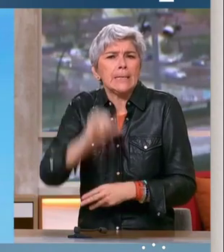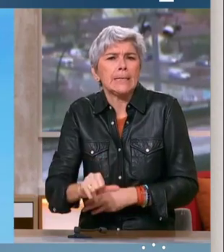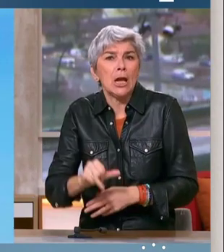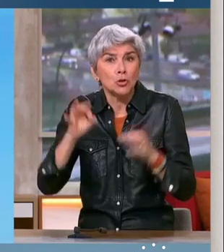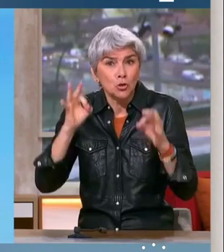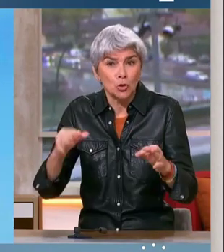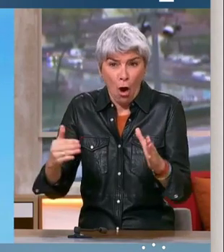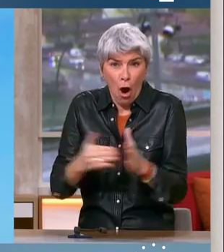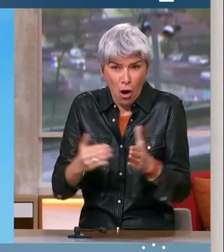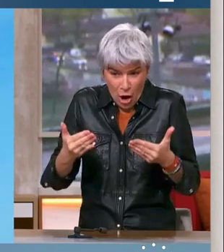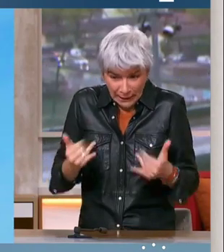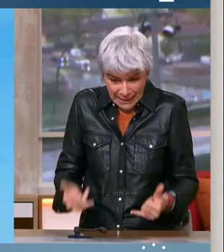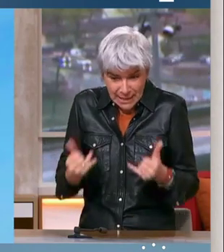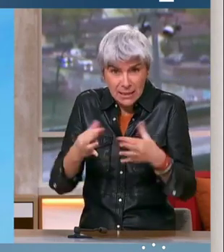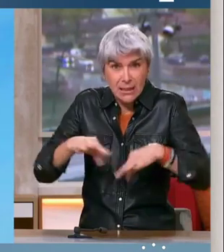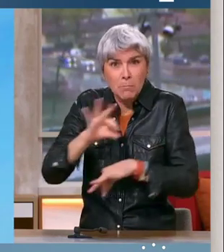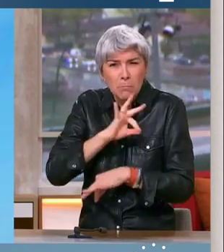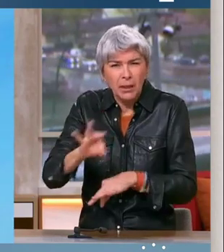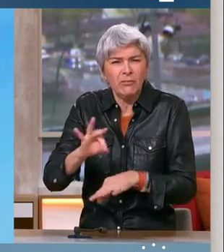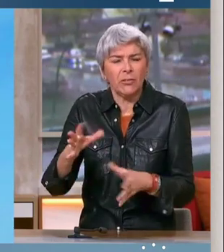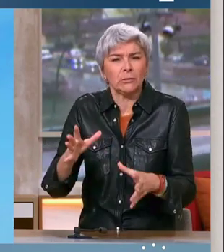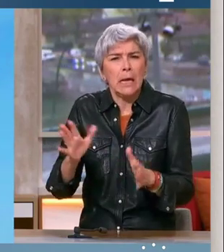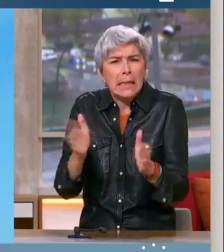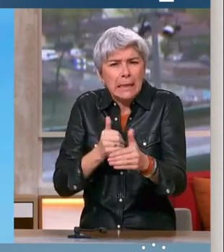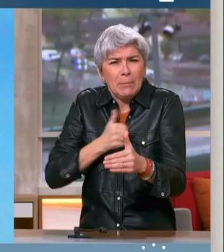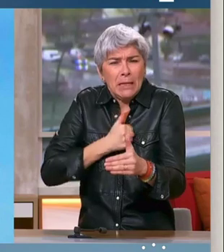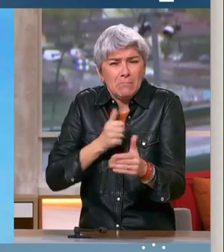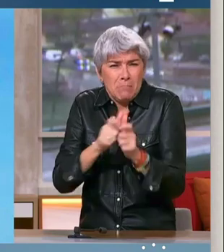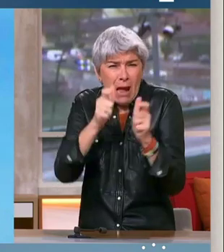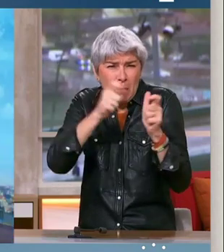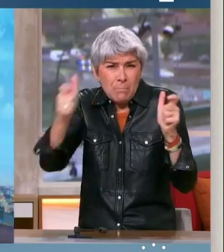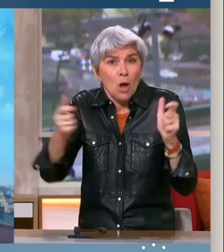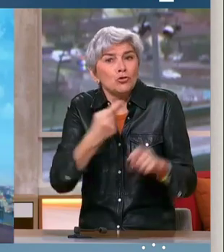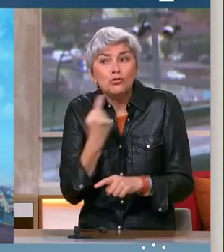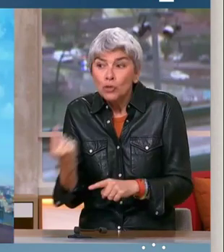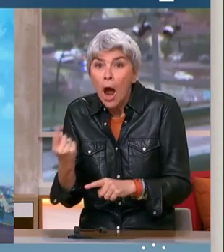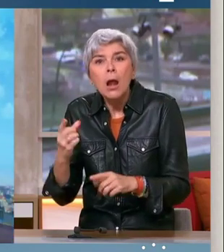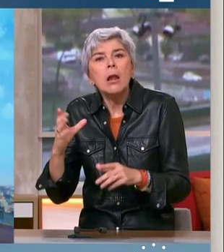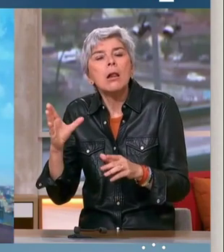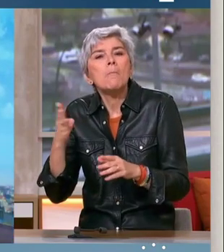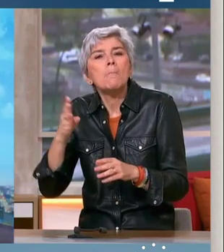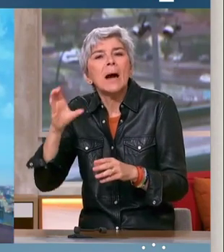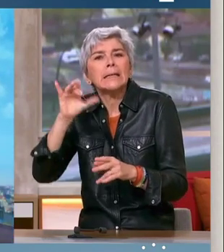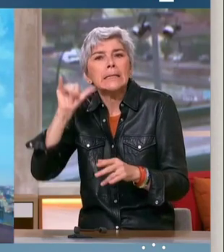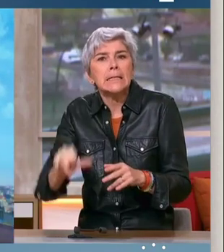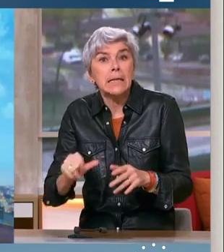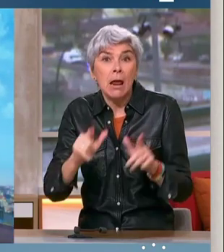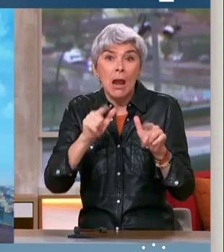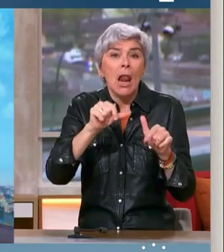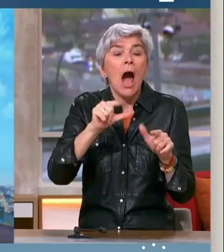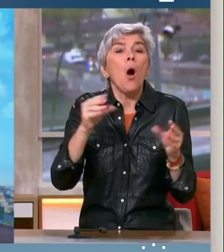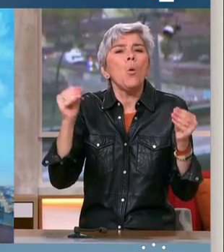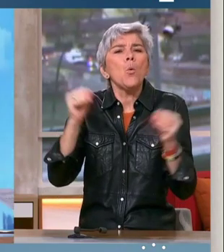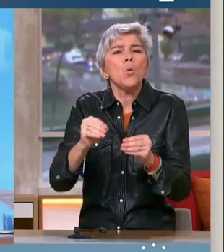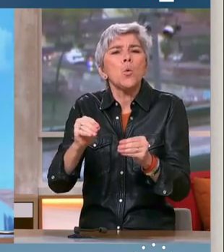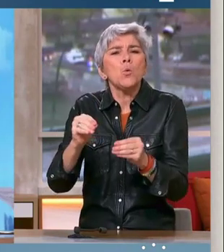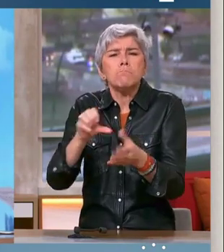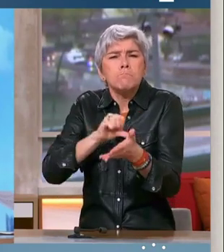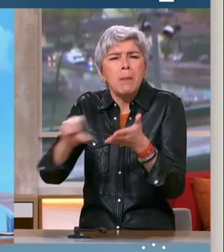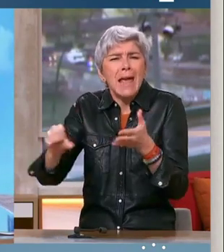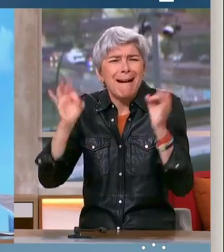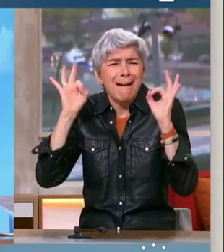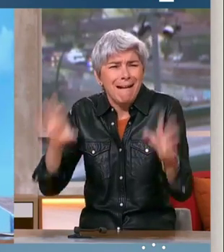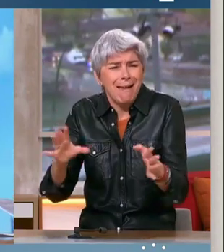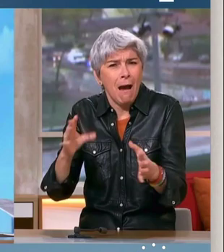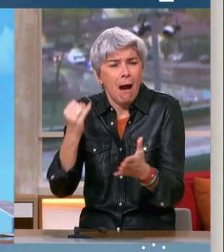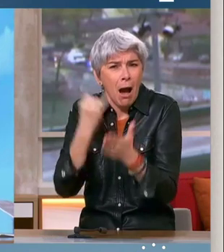il y a encore dans notre pays des cabinets, des multinationales, et pas que McKinsey, qui ont leur siège dans des paradis fiscaux et qui font remonter